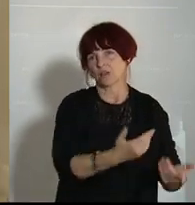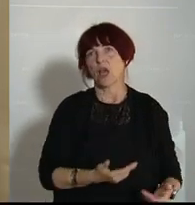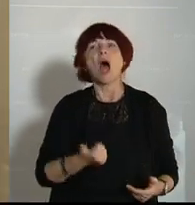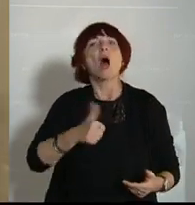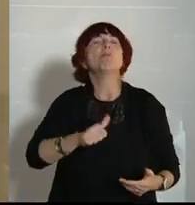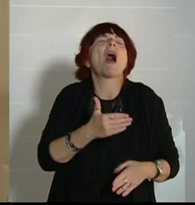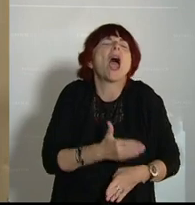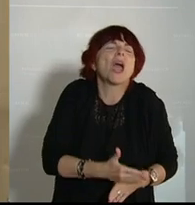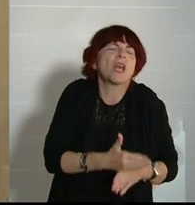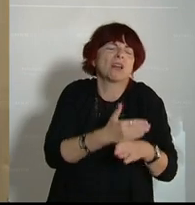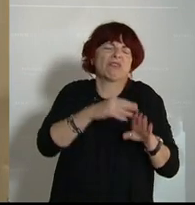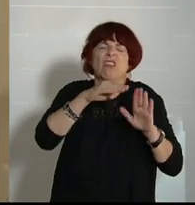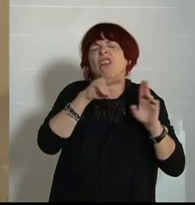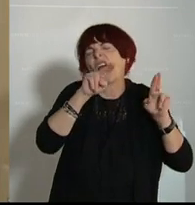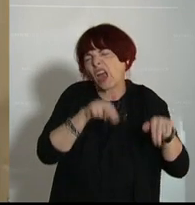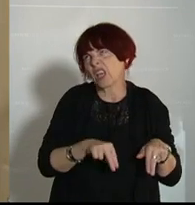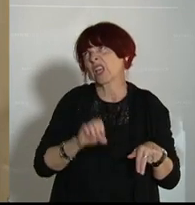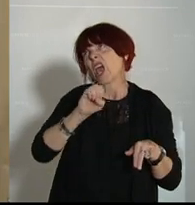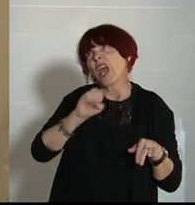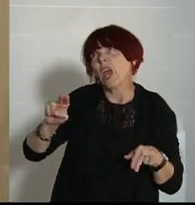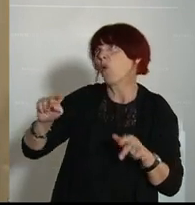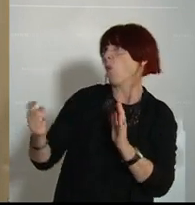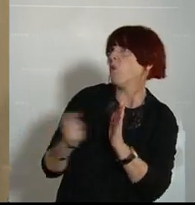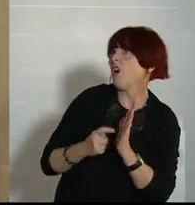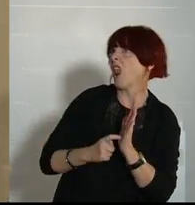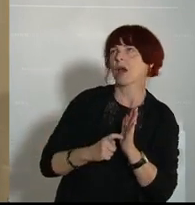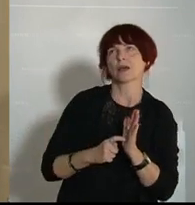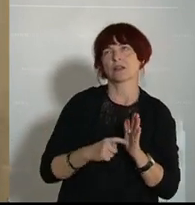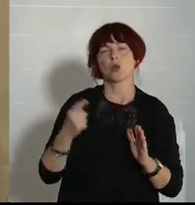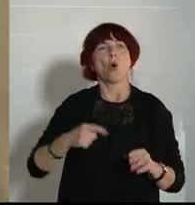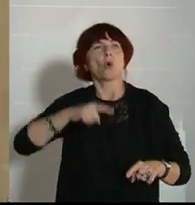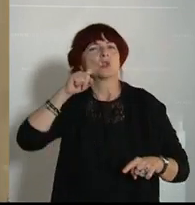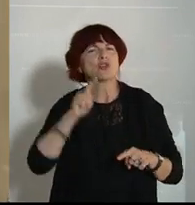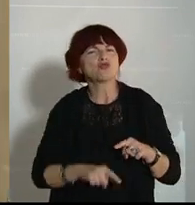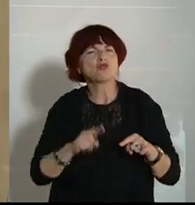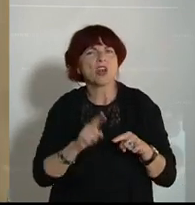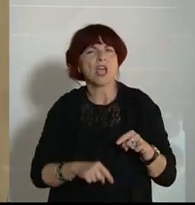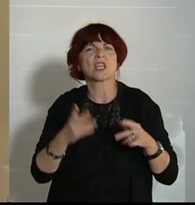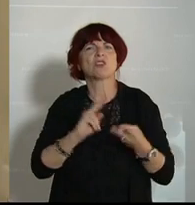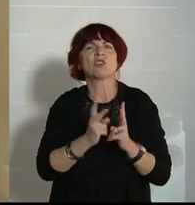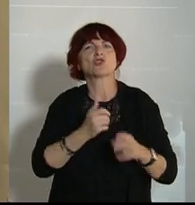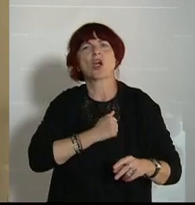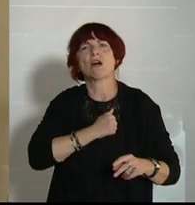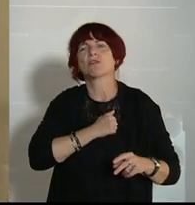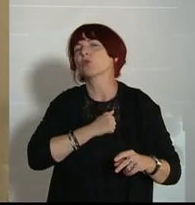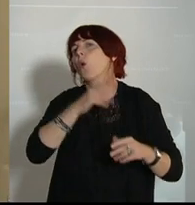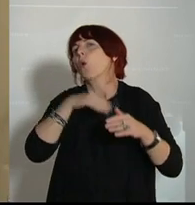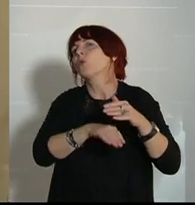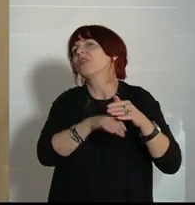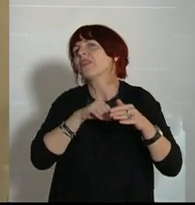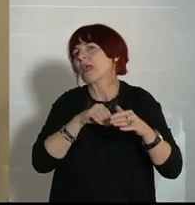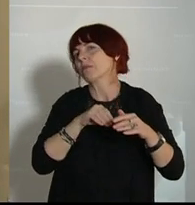böse EU. Die schlechte Auffang und Rettung von Unternehmen, wie jetzt zum Beispiel Auer, die Kollegin,